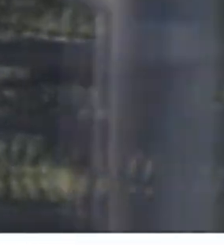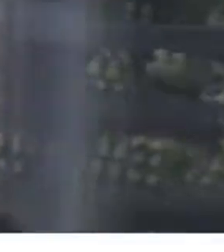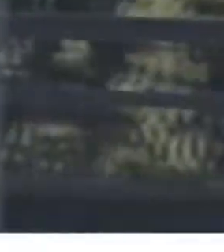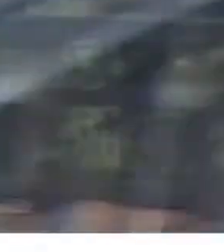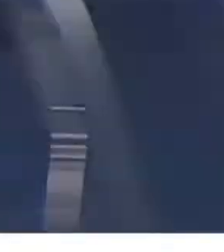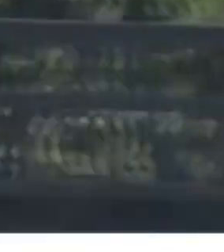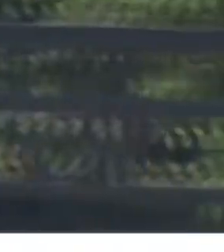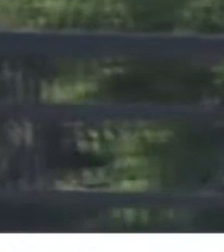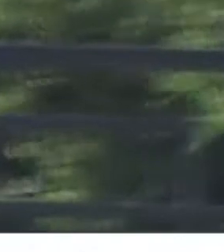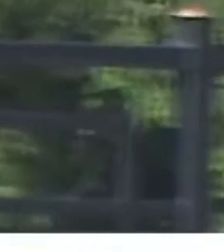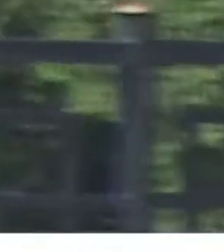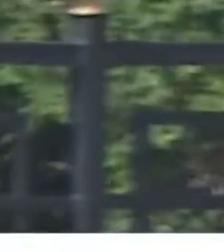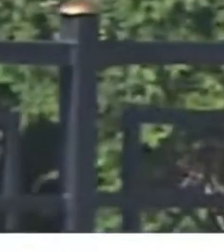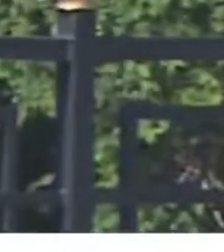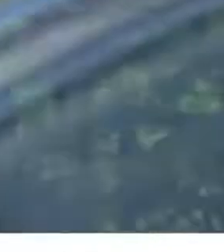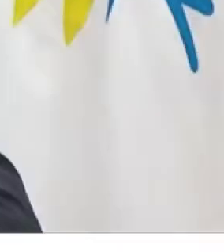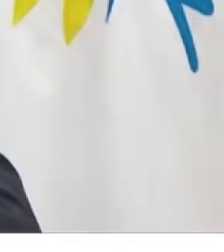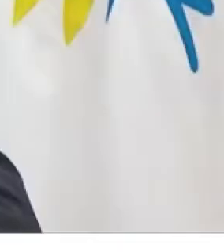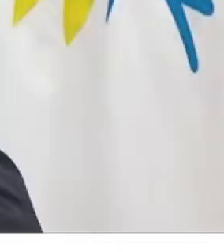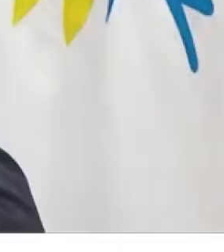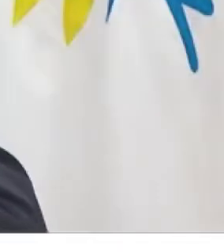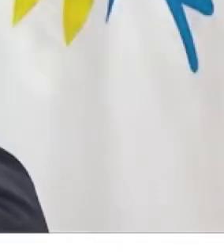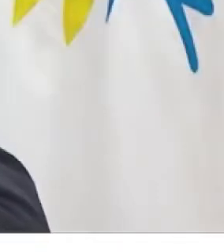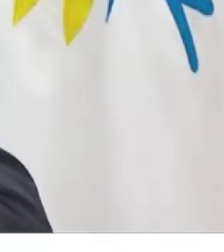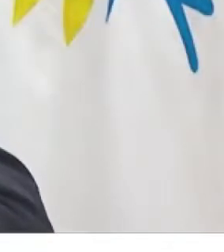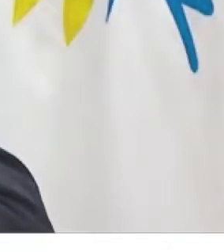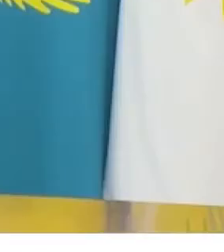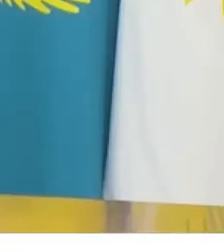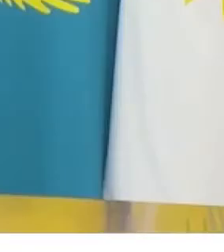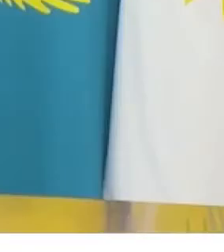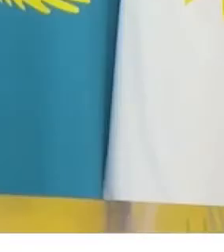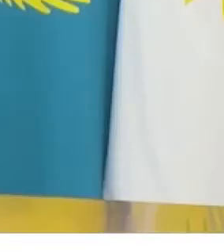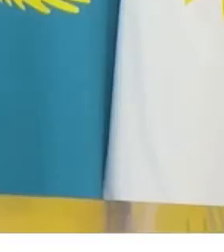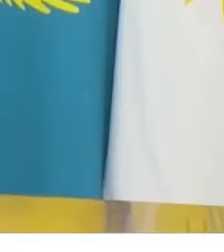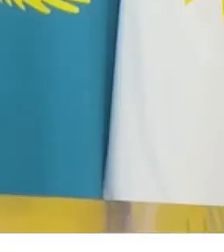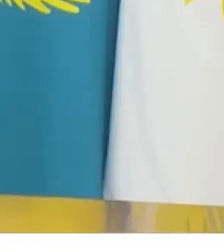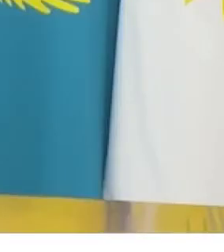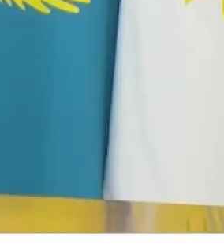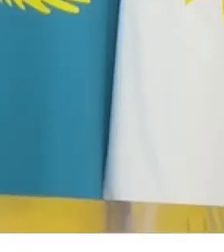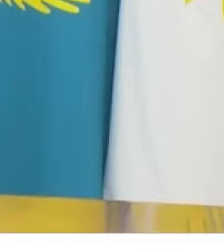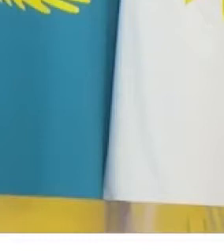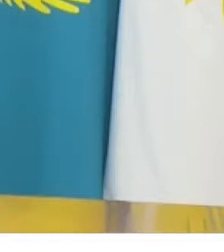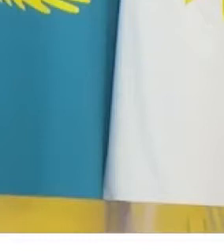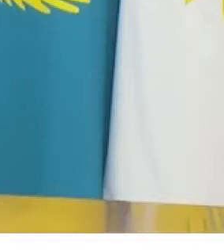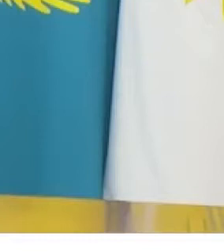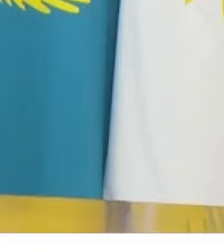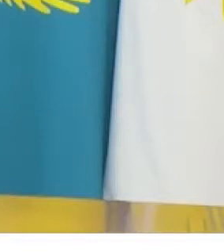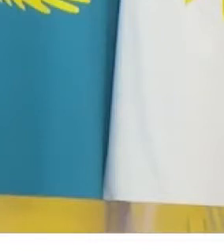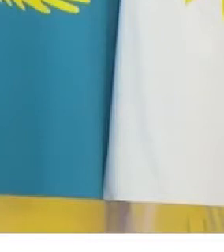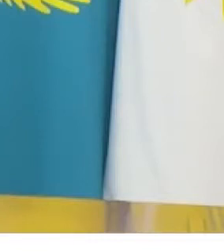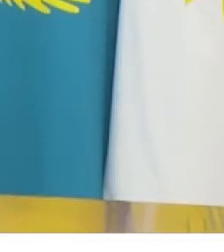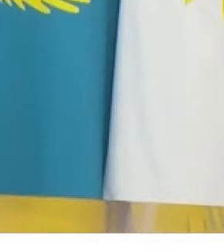действий нуратановцев в ближайшие пять лет». «Это внутрепартийные выборы. Вот это и есть реальный социальный лифт,